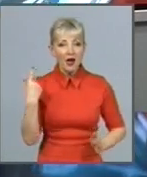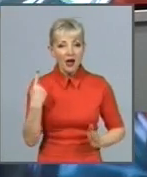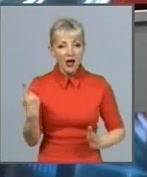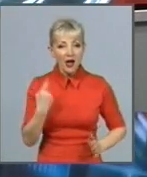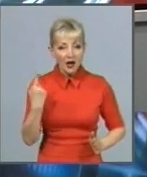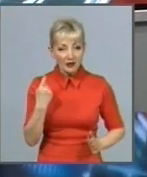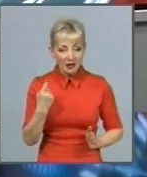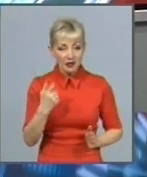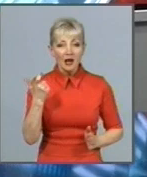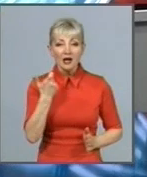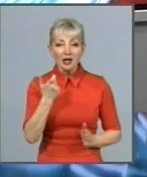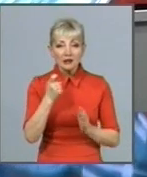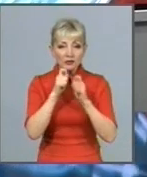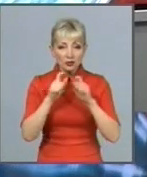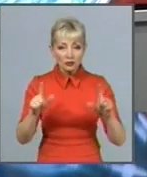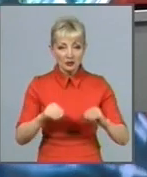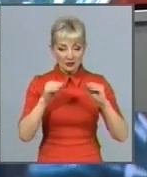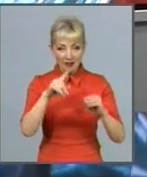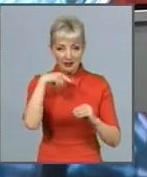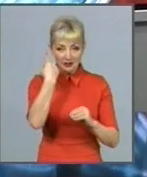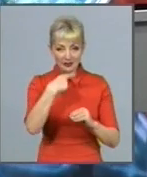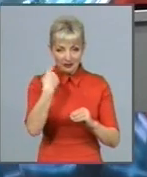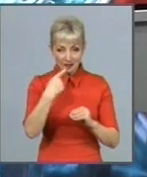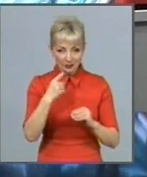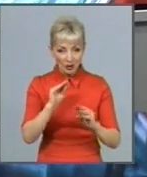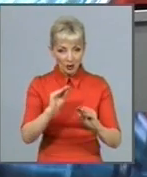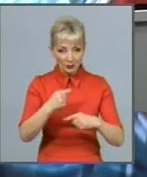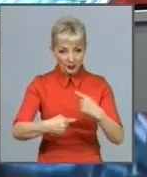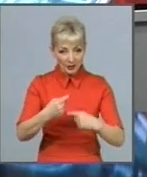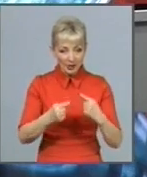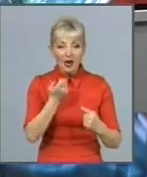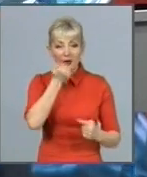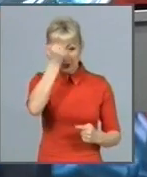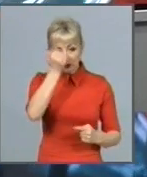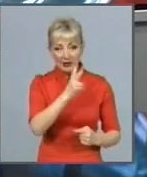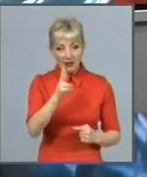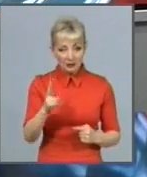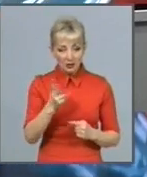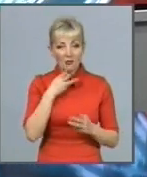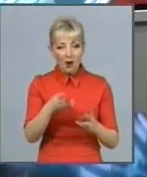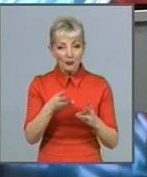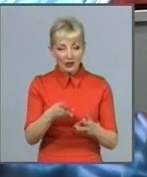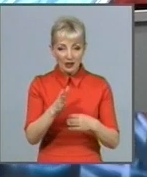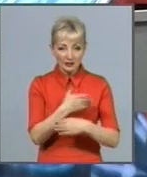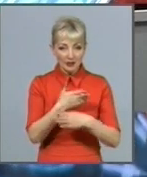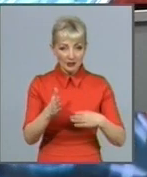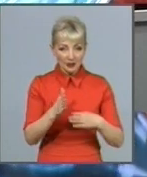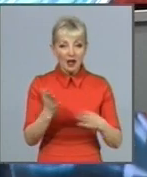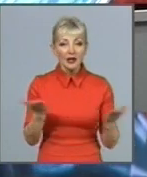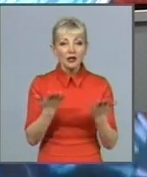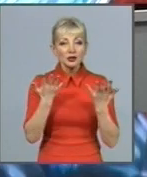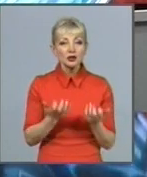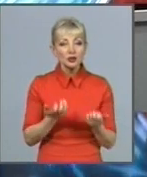почали встановлювати індивідуальні прилади, завдяки яким опалення розподіляється рівномірно. Який ще є перевага у такому